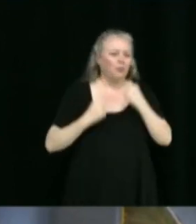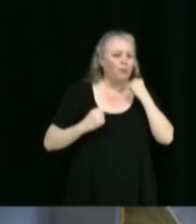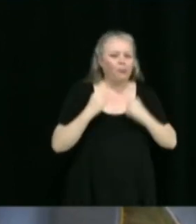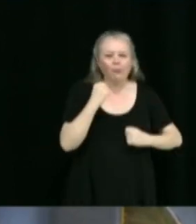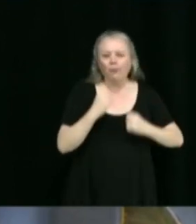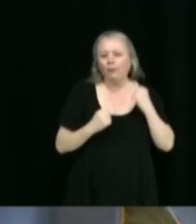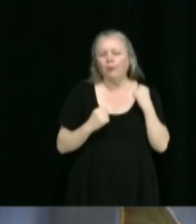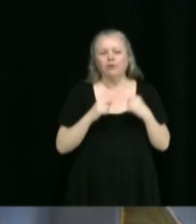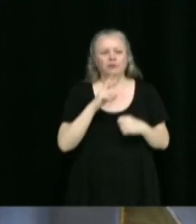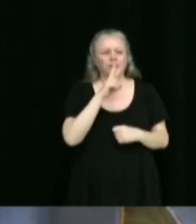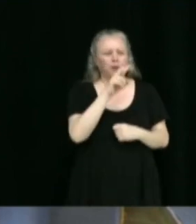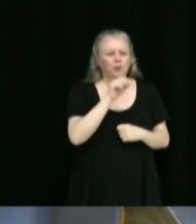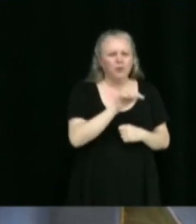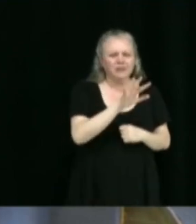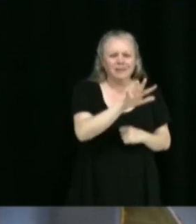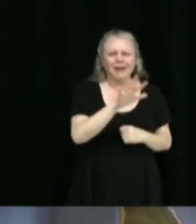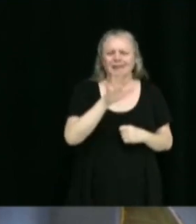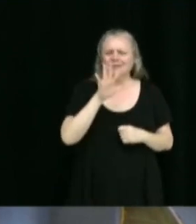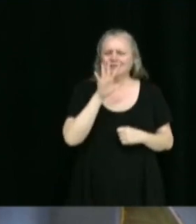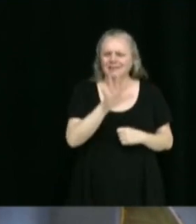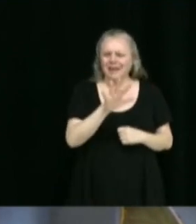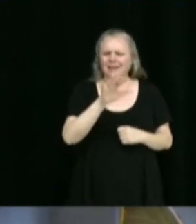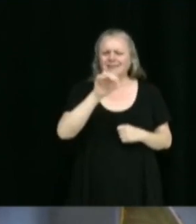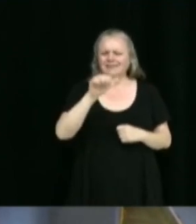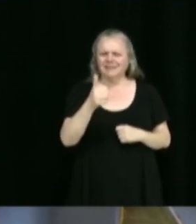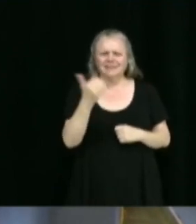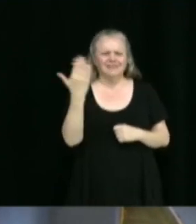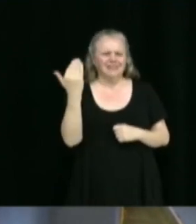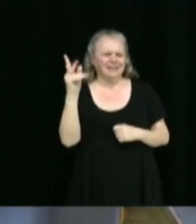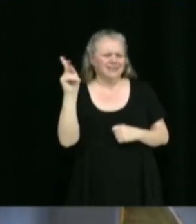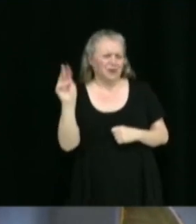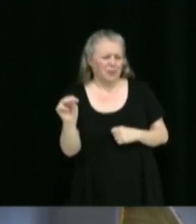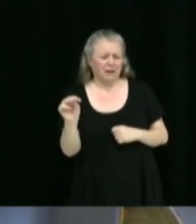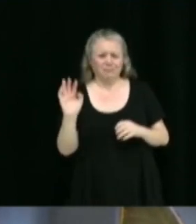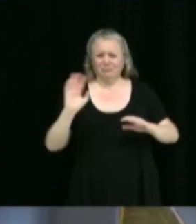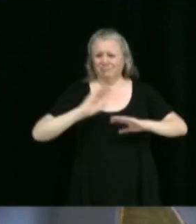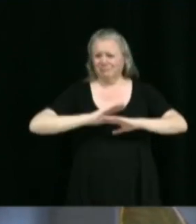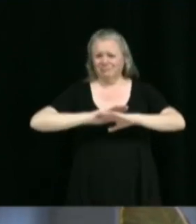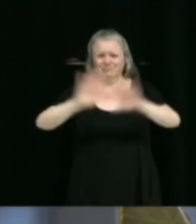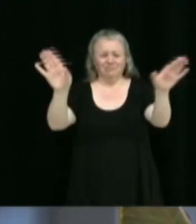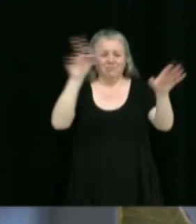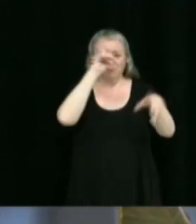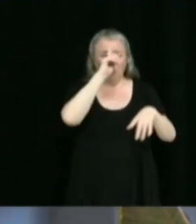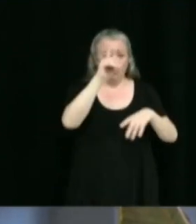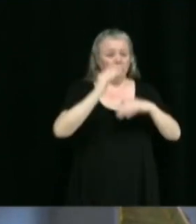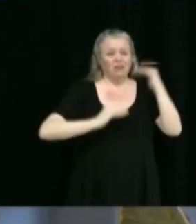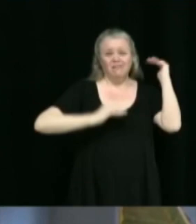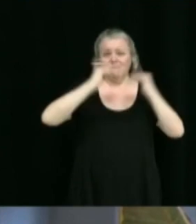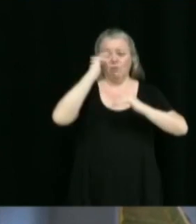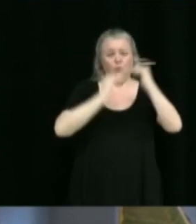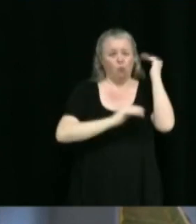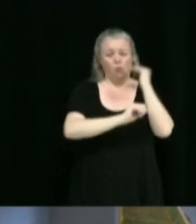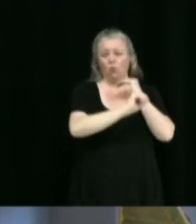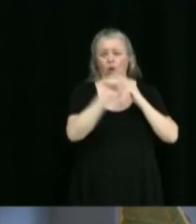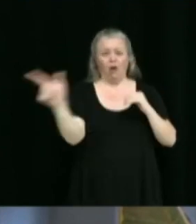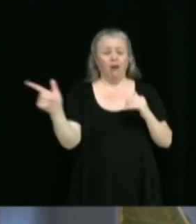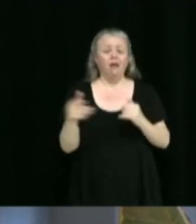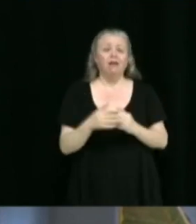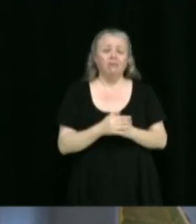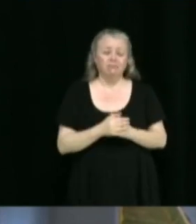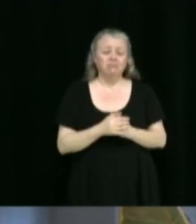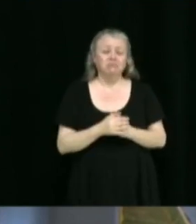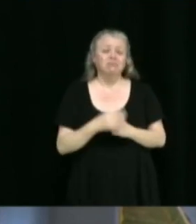Il y du 2,5, du 5, du 10 et du 15 kilomètres. Il y en a pour tous les niveaux d'athlètes. Donc,